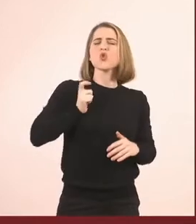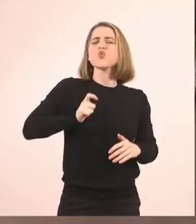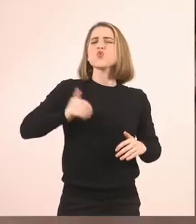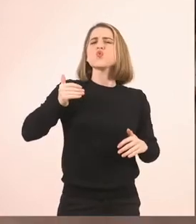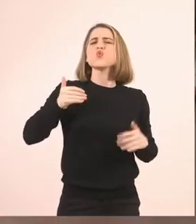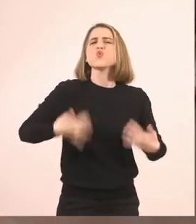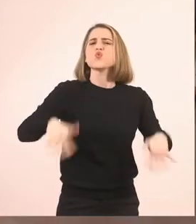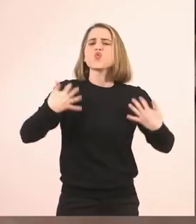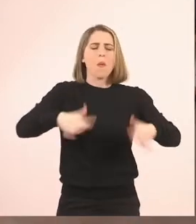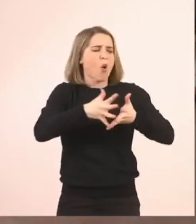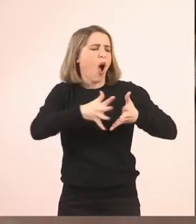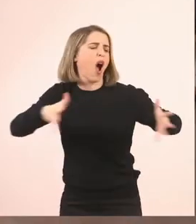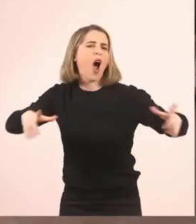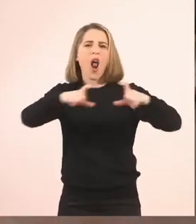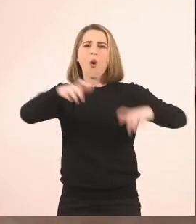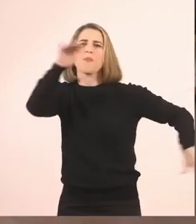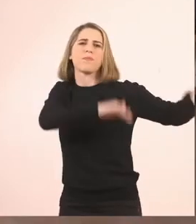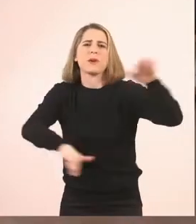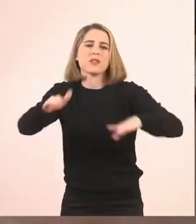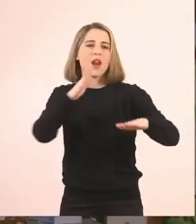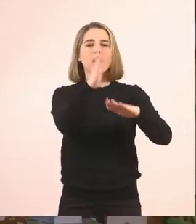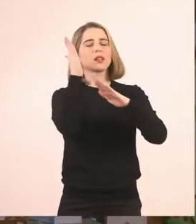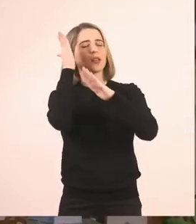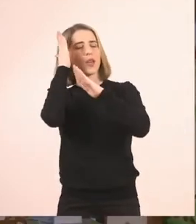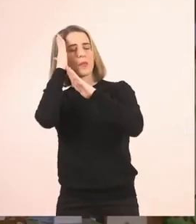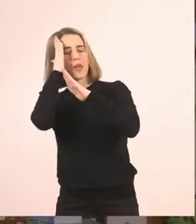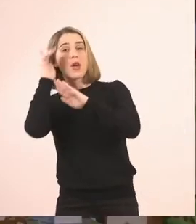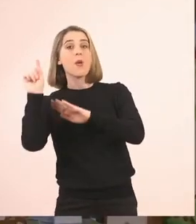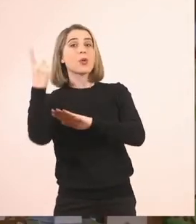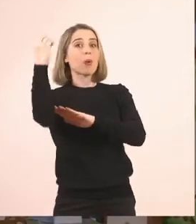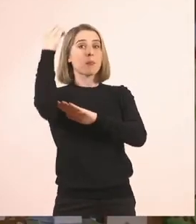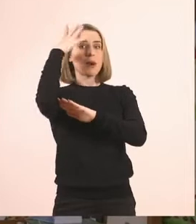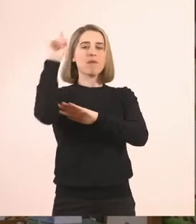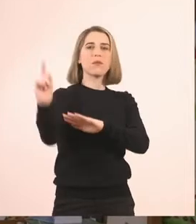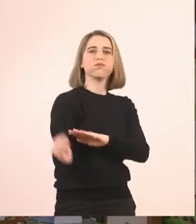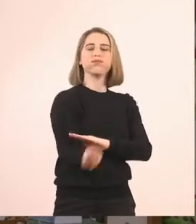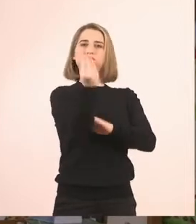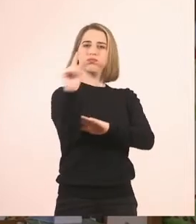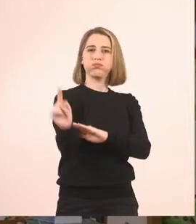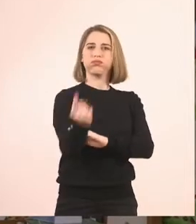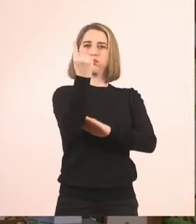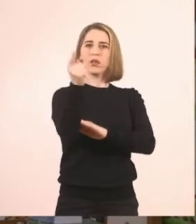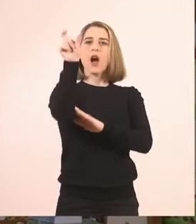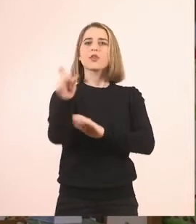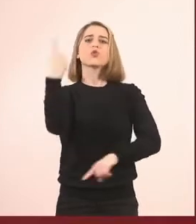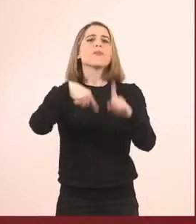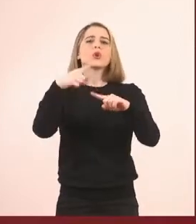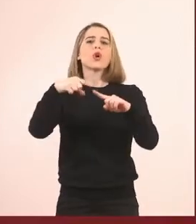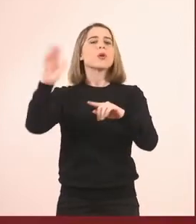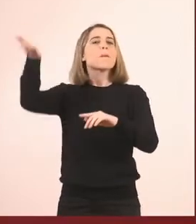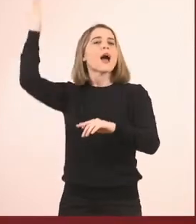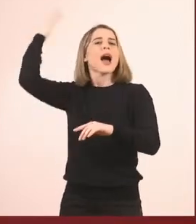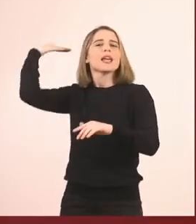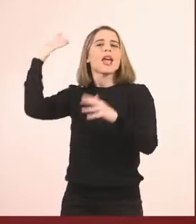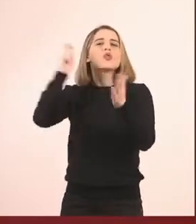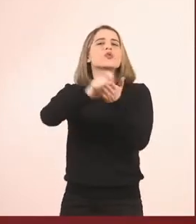κτλ. Και εκεί στη στιγμή εμφανίζεται το πρώτο πνεύμα, που εμείς μπορούμε να κάνουμε ότι είναι το πνεύμα του Αριστοφάνη. Ο